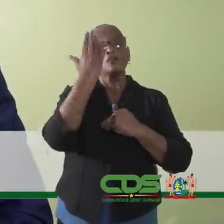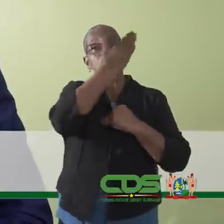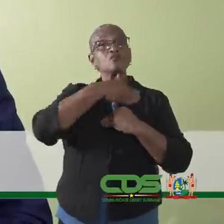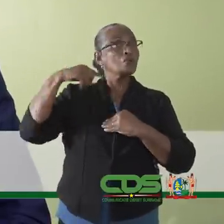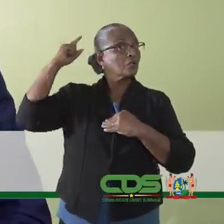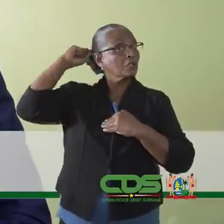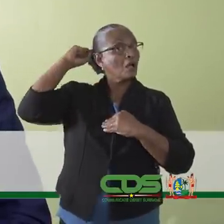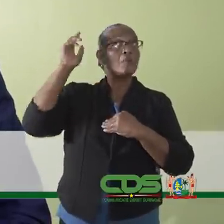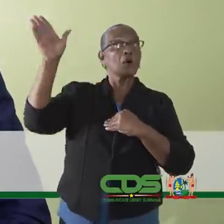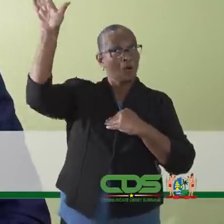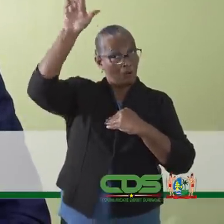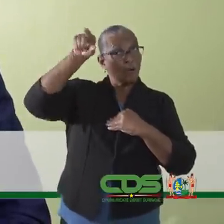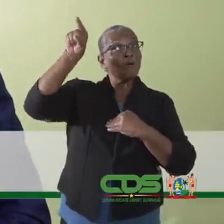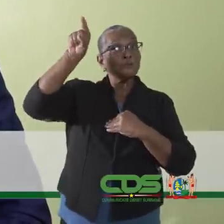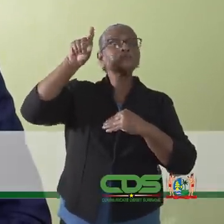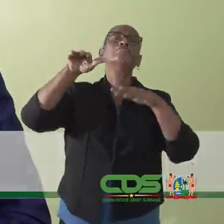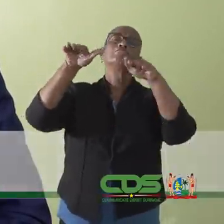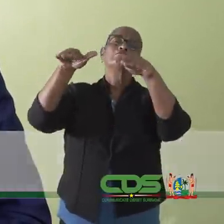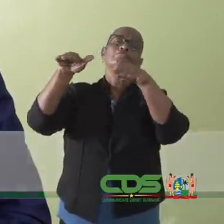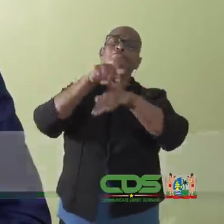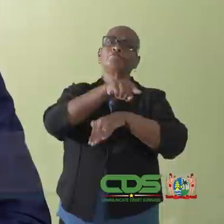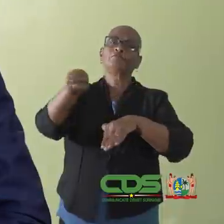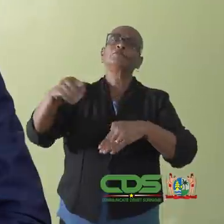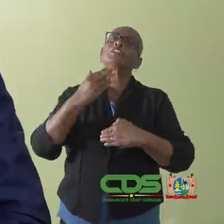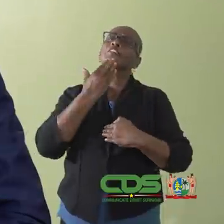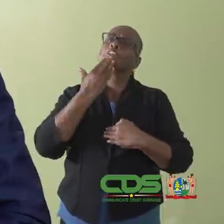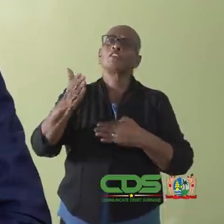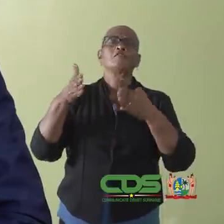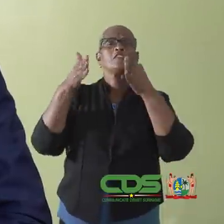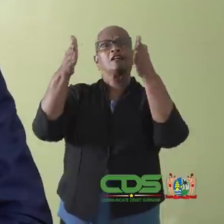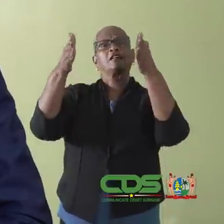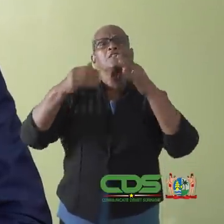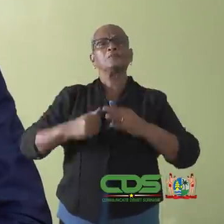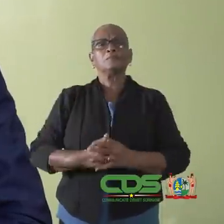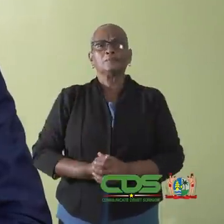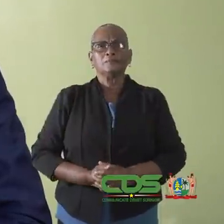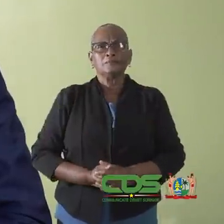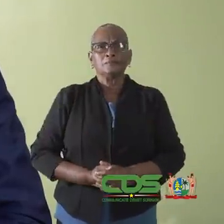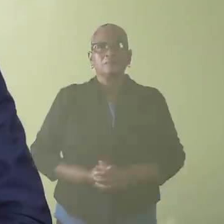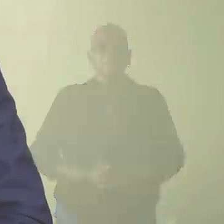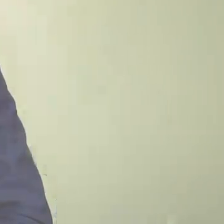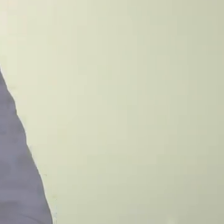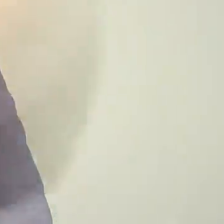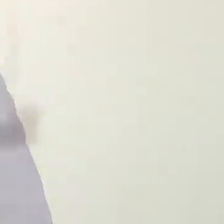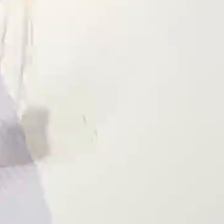voor ons geliefd land Suriname. God zegen u. Dank u voor uw aandacht.